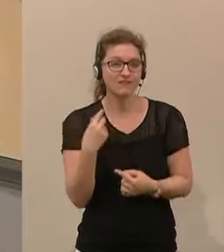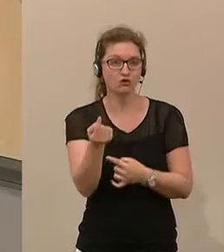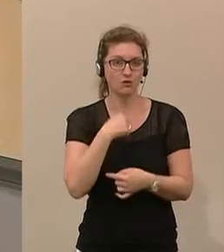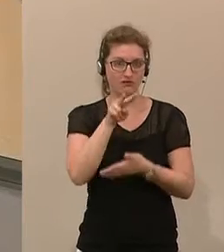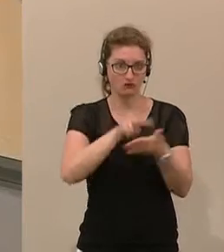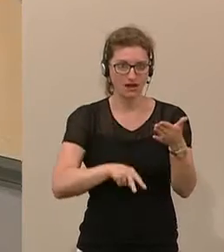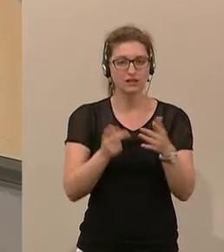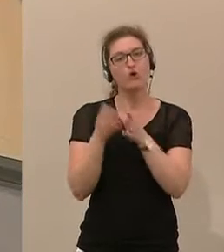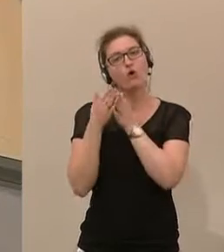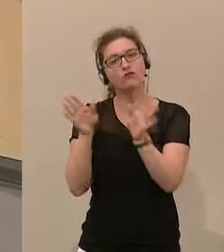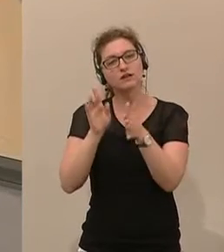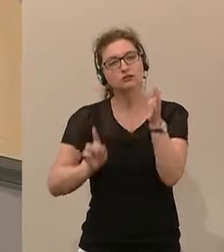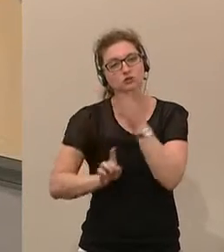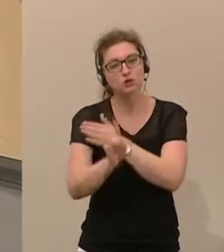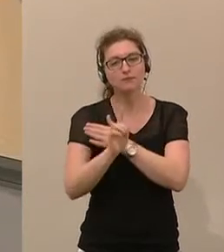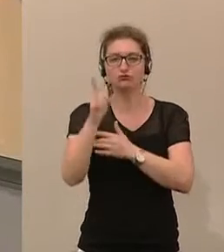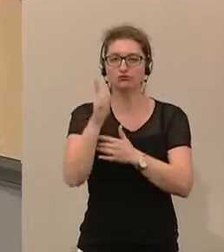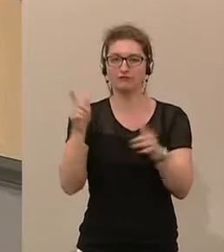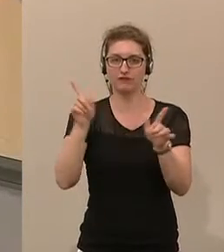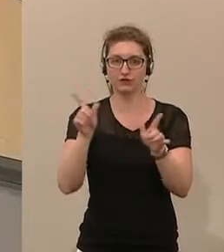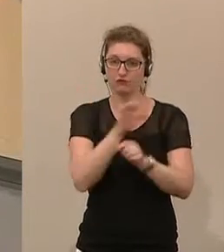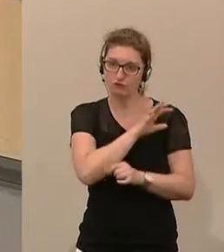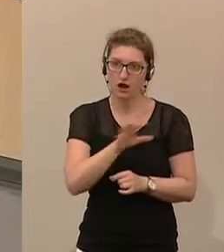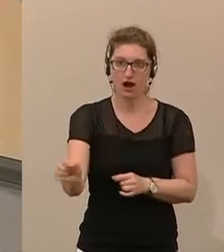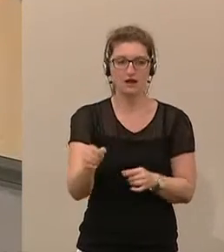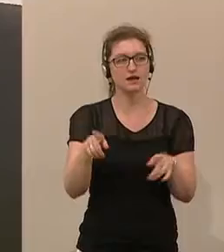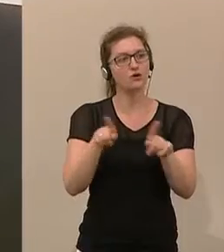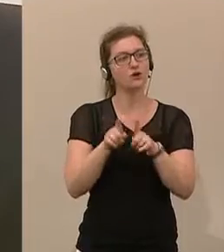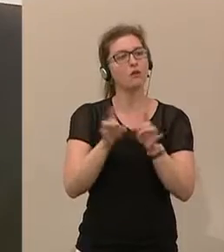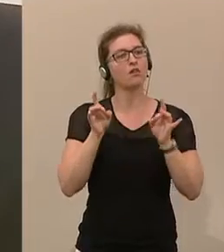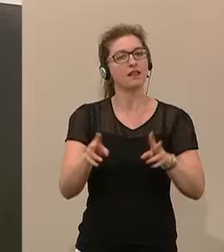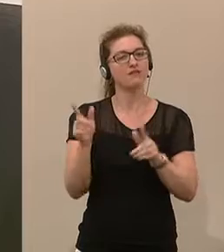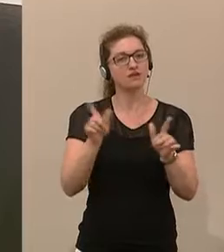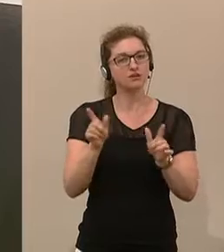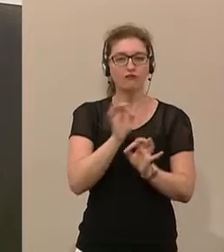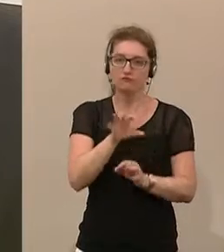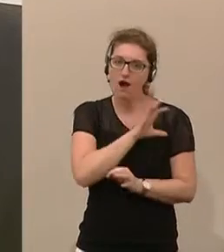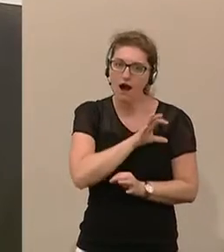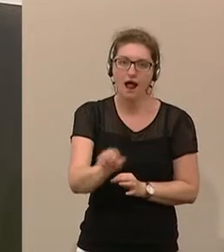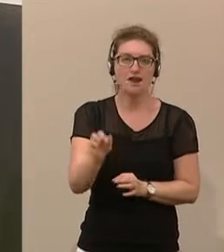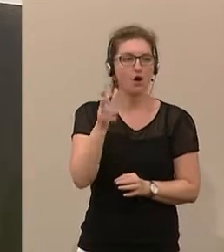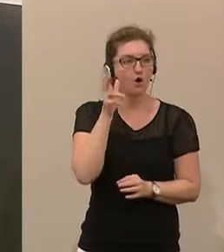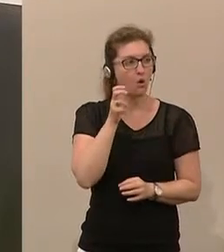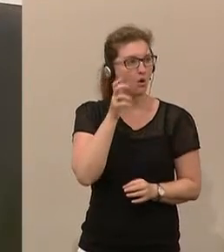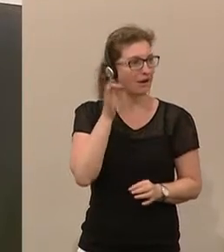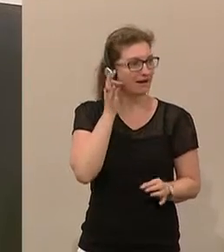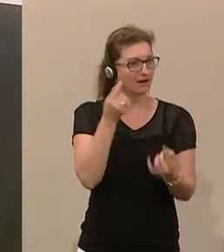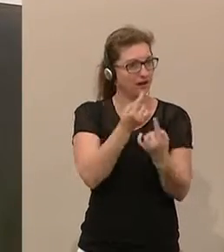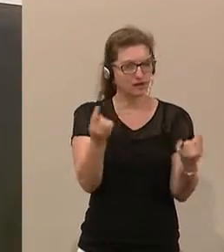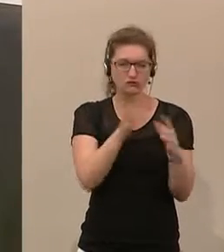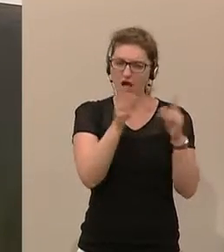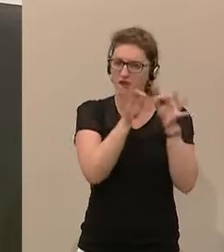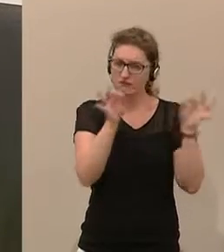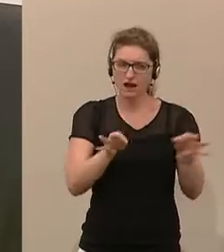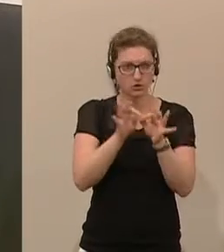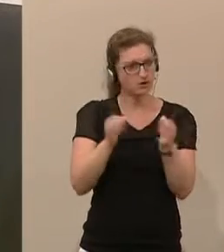einem öffentlich zugängigen Auftakt für alle. Außerdem ist die Lehrveranstaltung für alle Hörerinnen und Hörer aller Fakultäten offen,